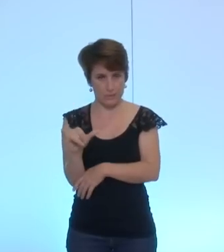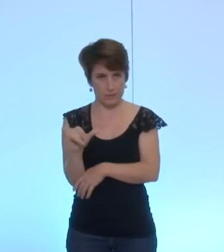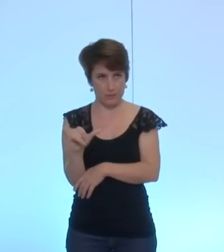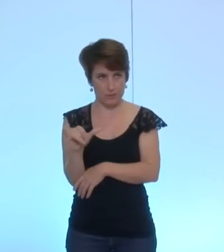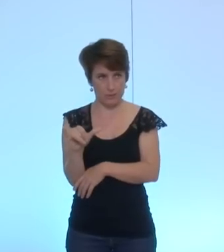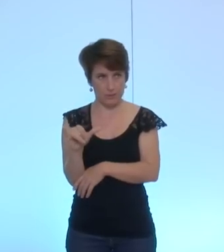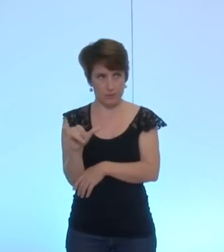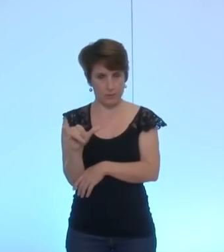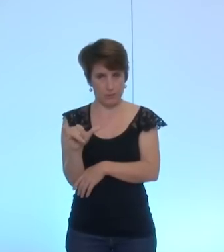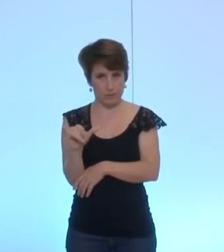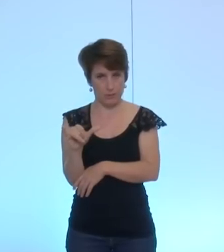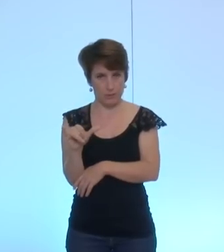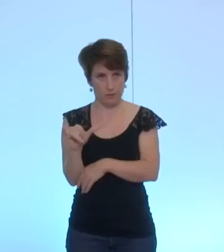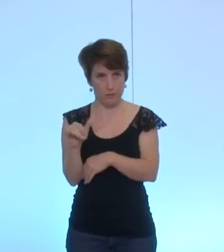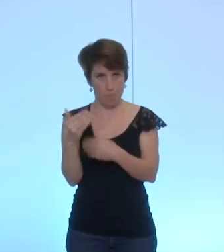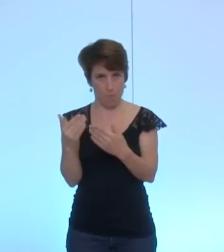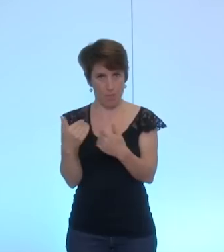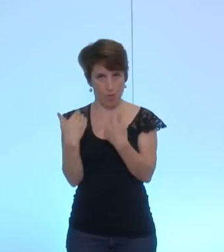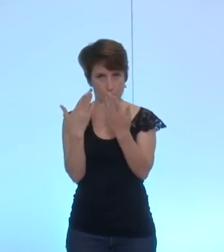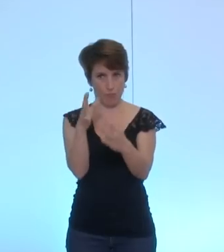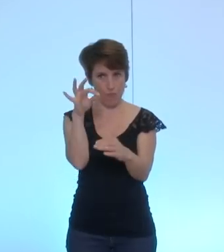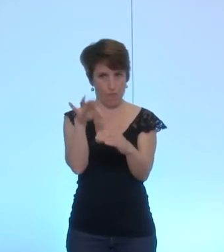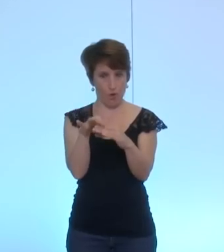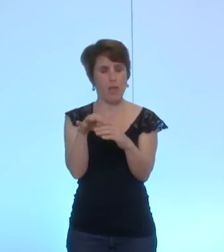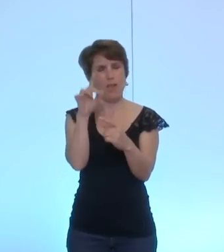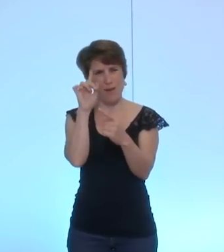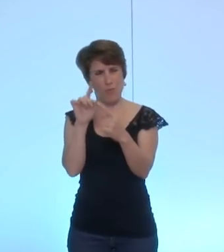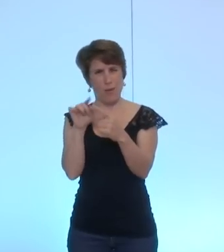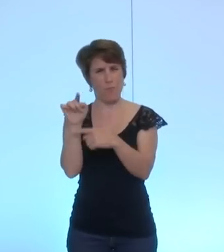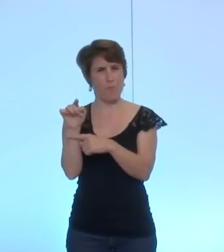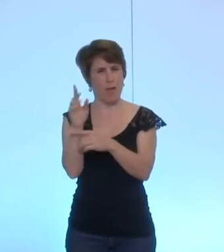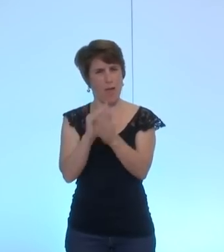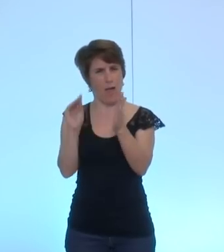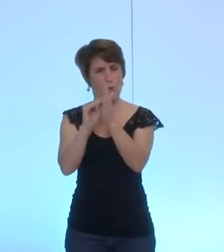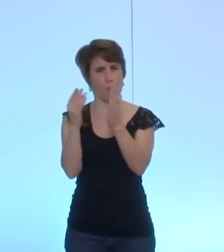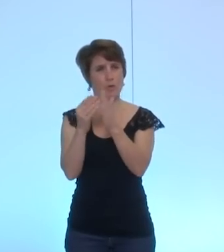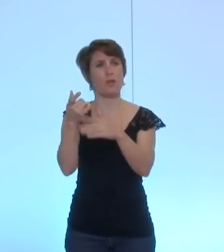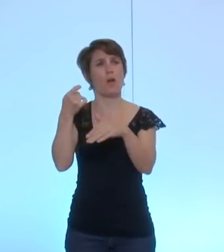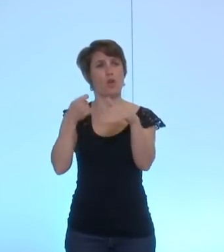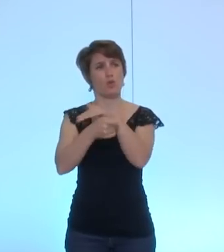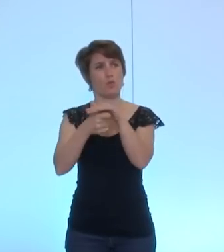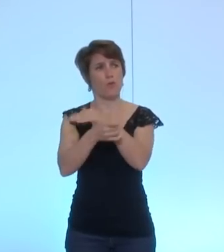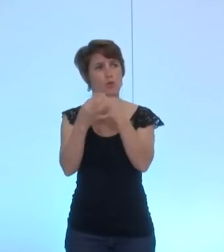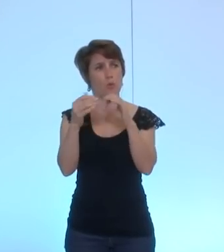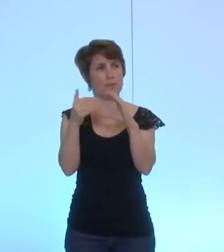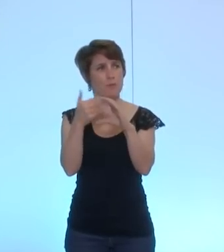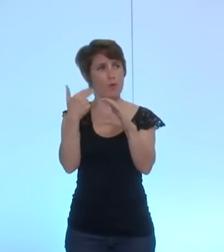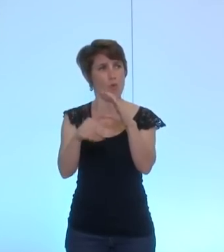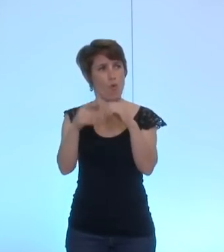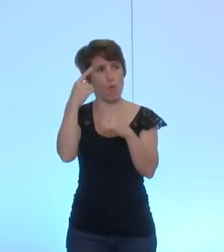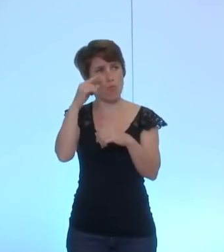que je mets au voie donc portant sur la subvention de 10 000 euros au face écho